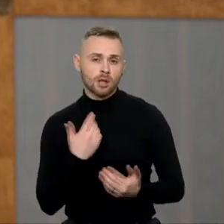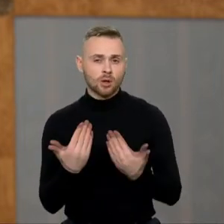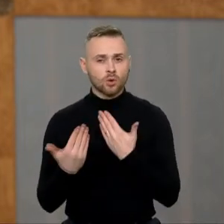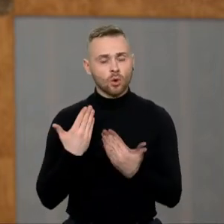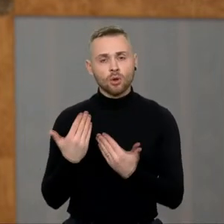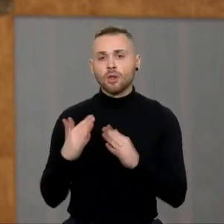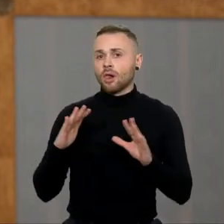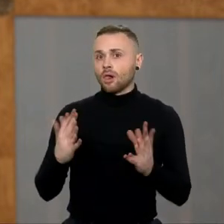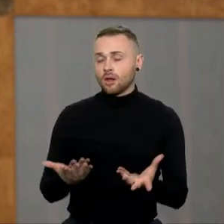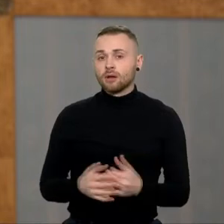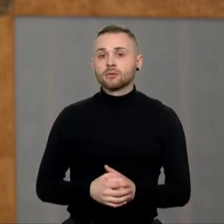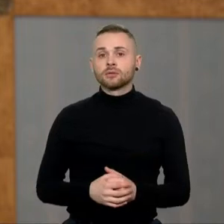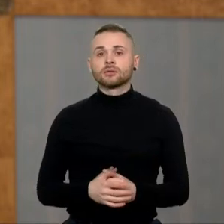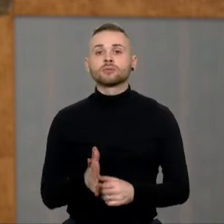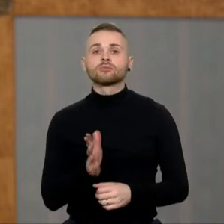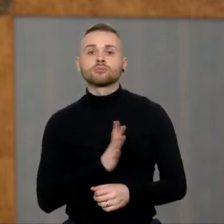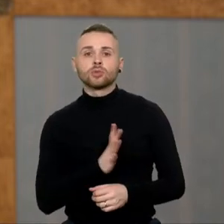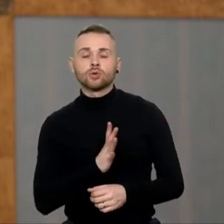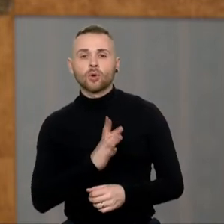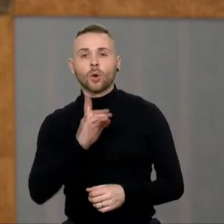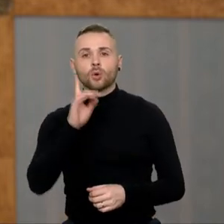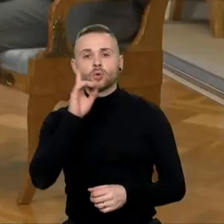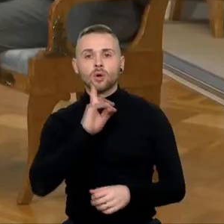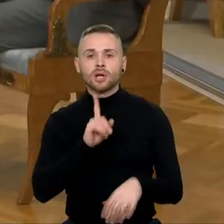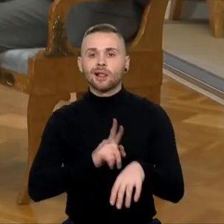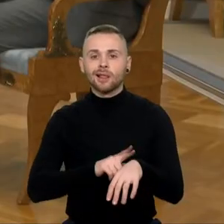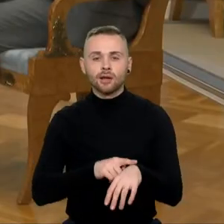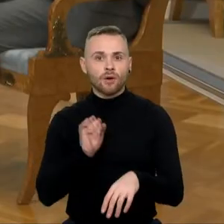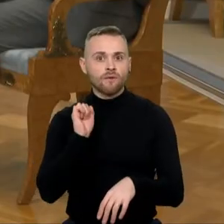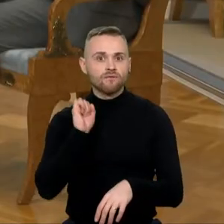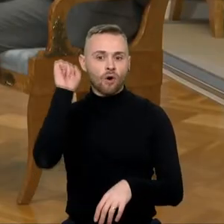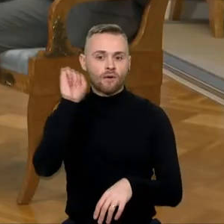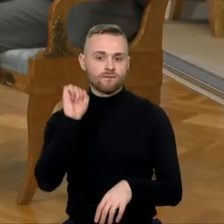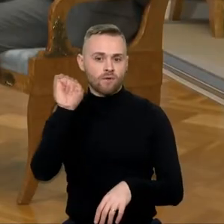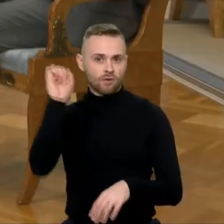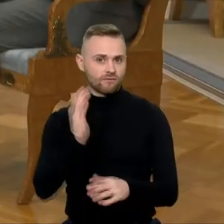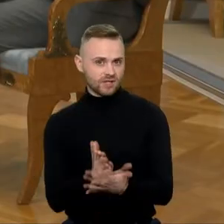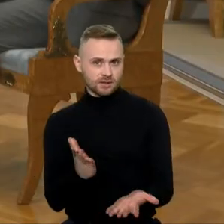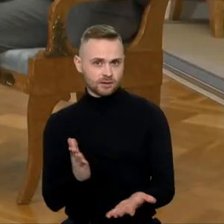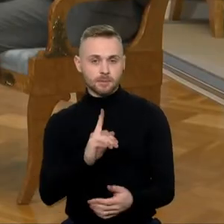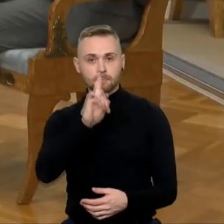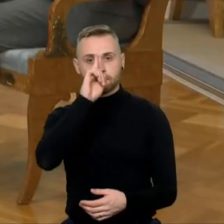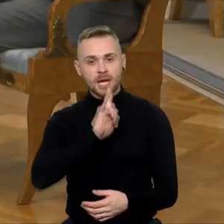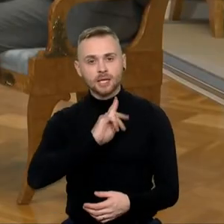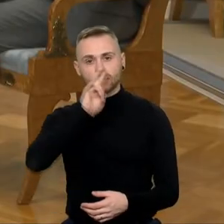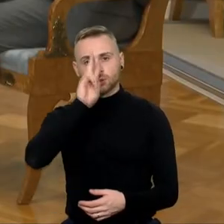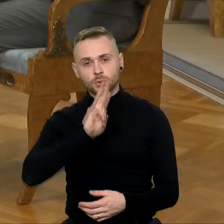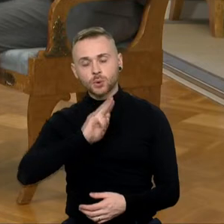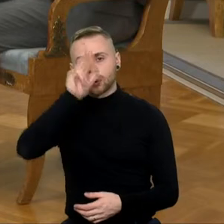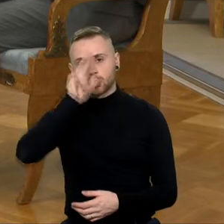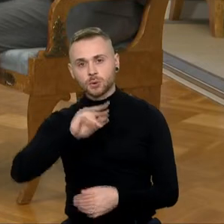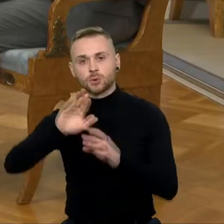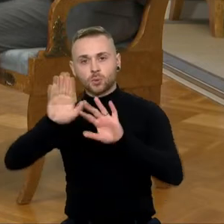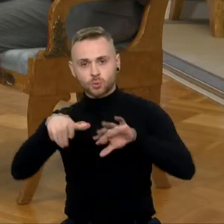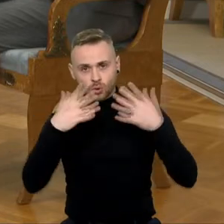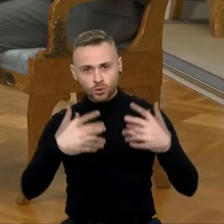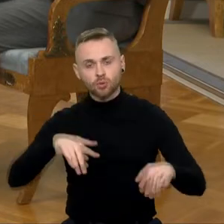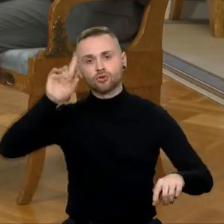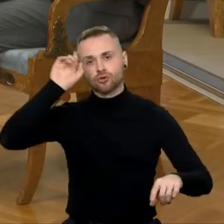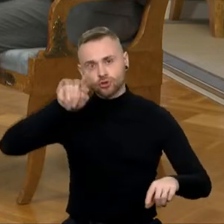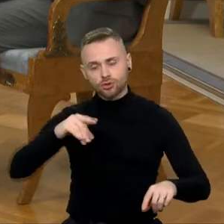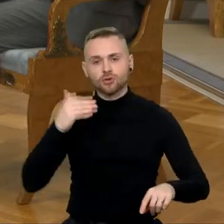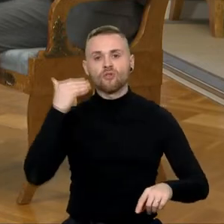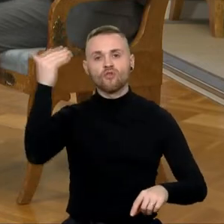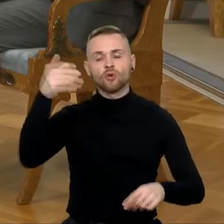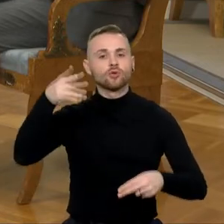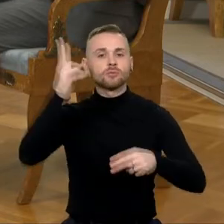toks įspūdis, kad buvo tiesiog mėginama laimėti laiko. Praėjotie keli mėnesiai visi puikiai žinojome, koks bus Konstitucinio teismo